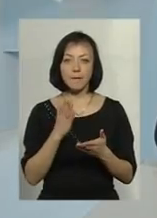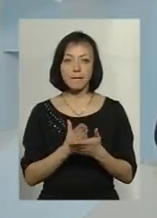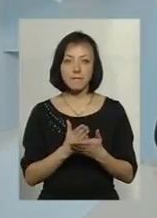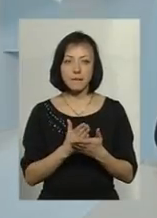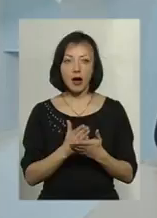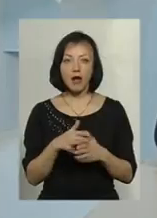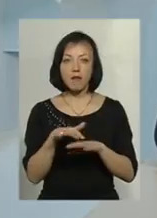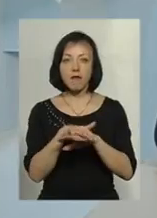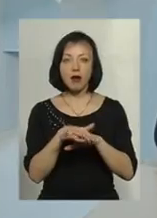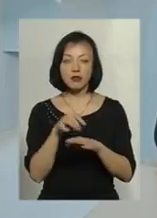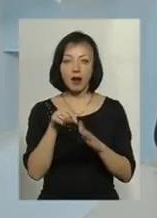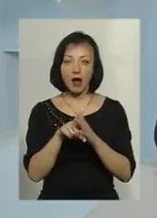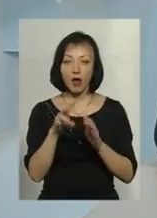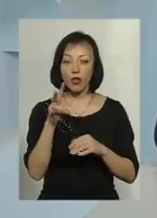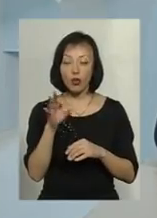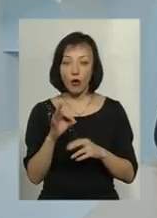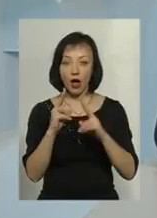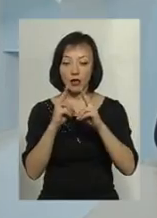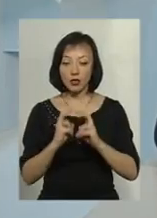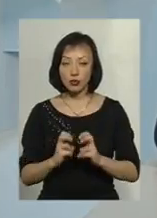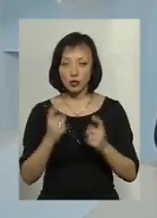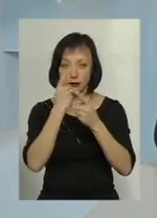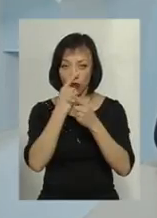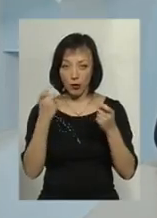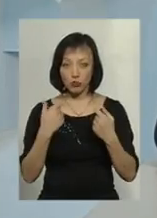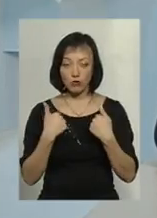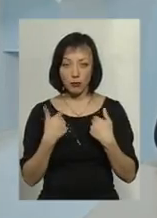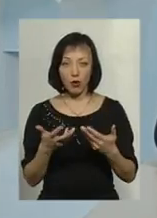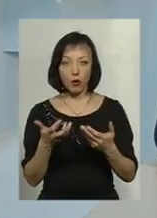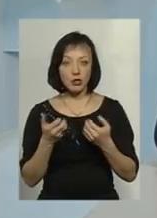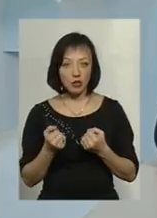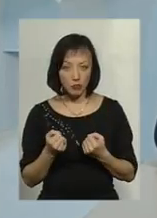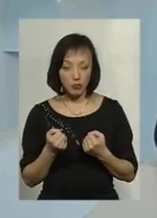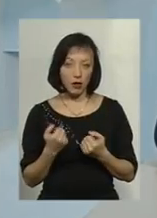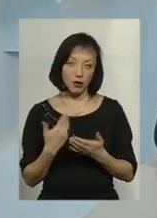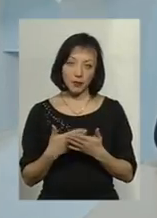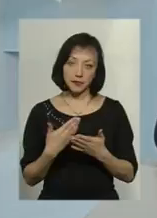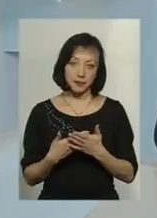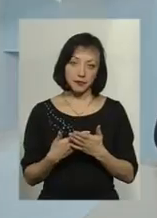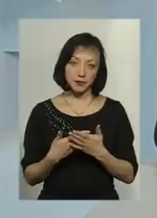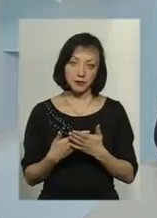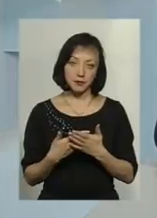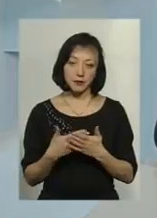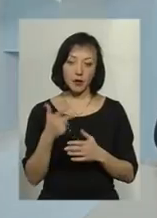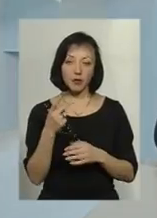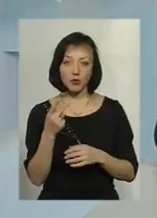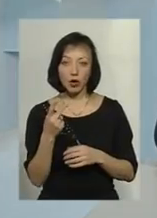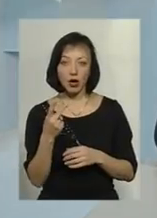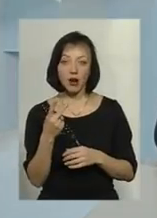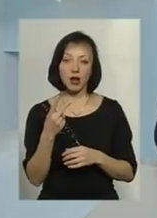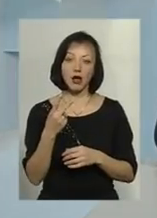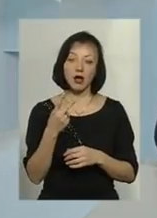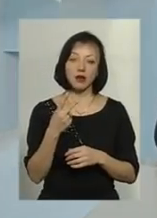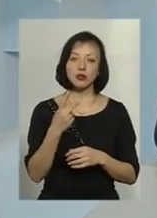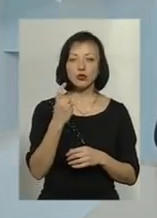масовий характер, але от аналізуючи інформацію, то, що ми отримуємо, ну, порядка півтори-дві сотні